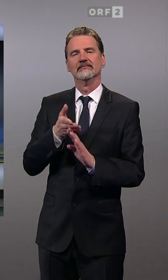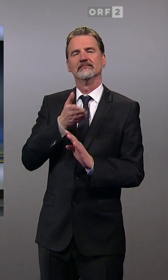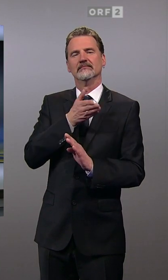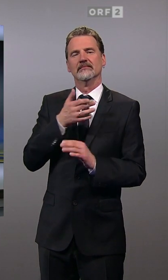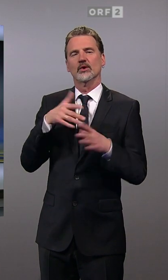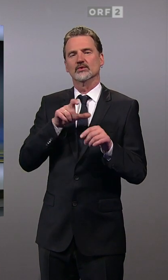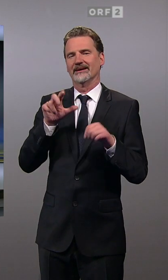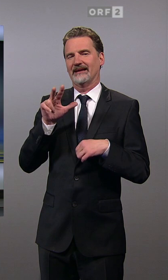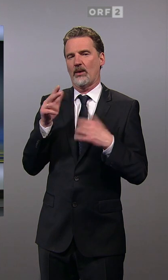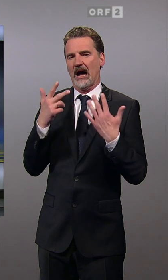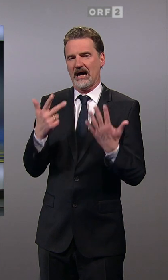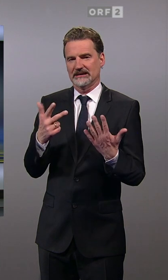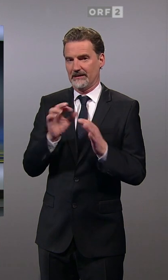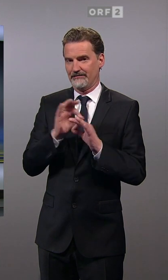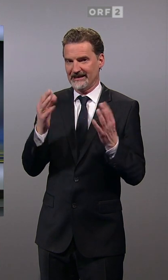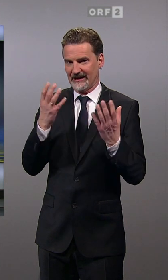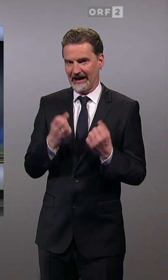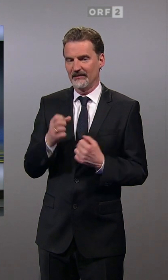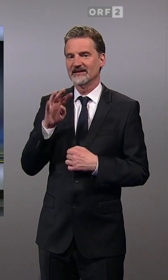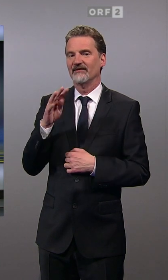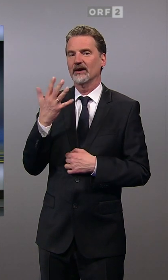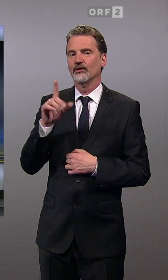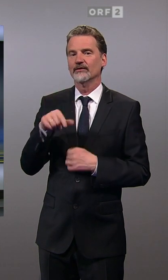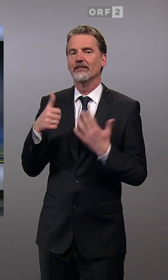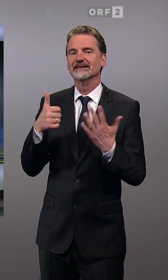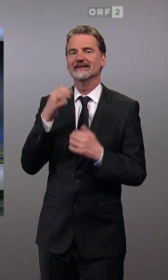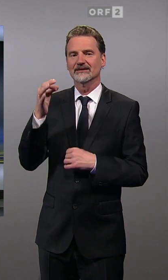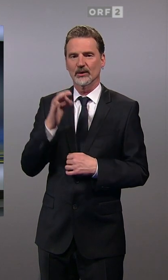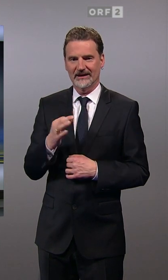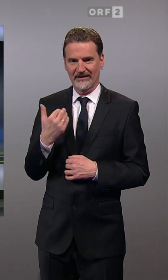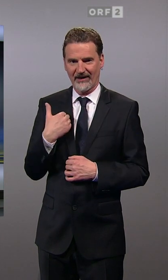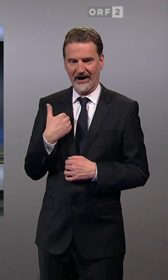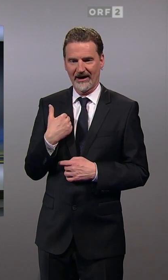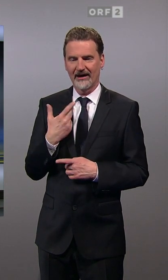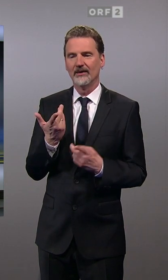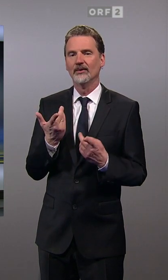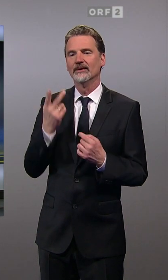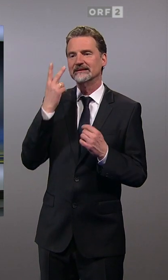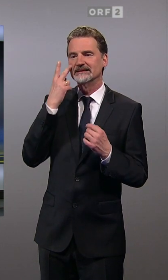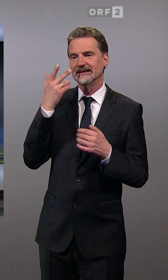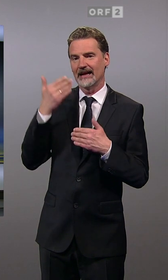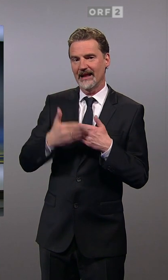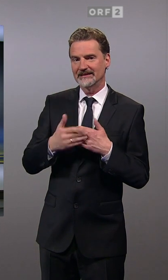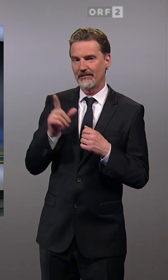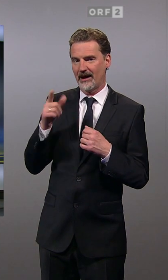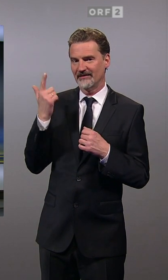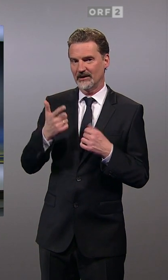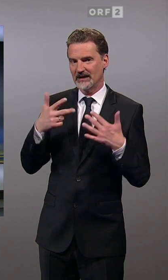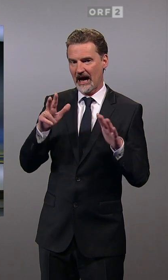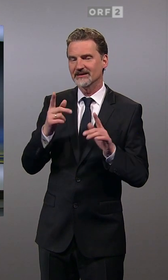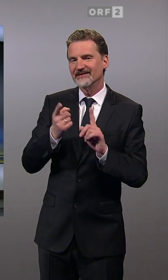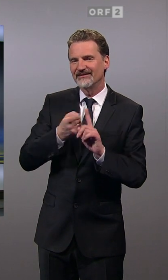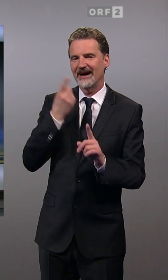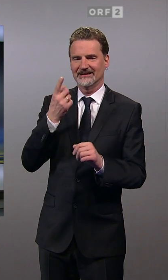1983 54,6 Prozent. Und wie gesagt, letztes Mal knapp an der